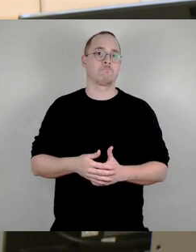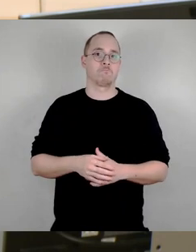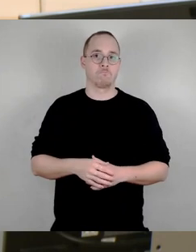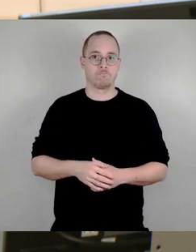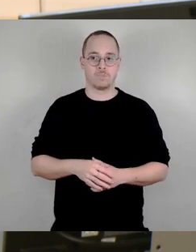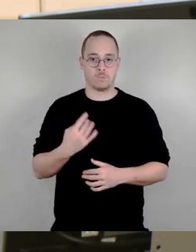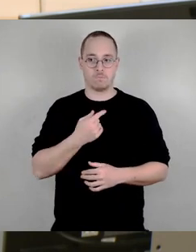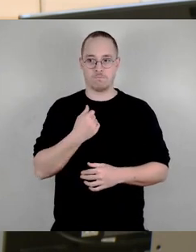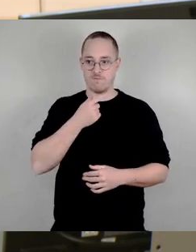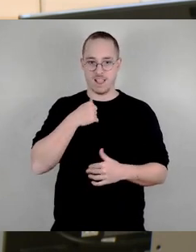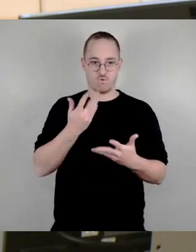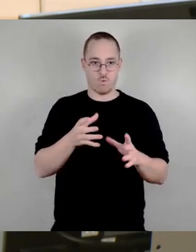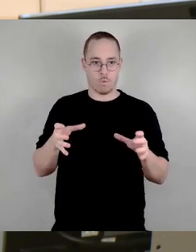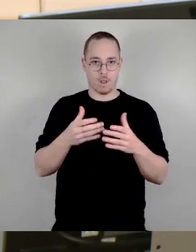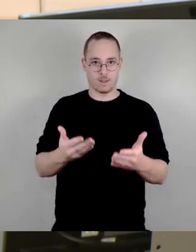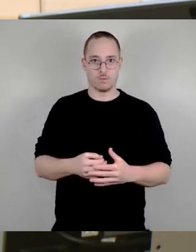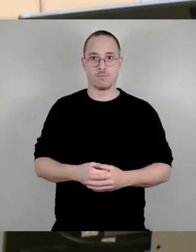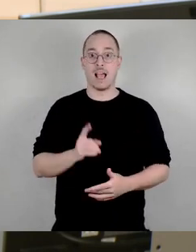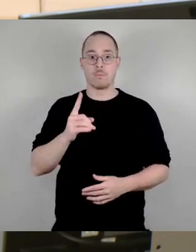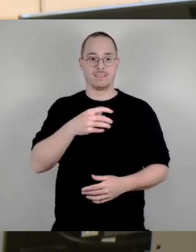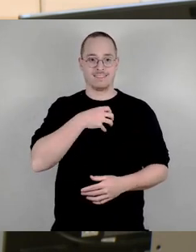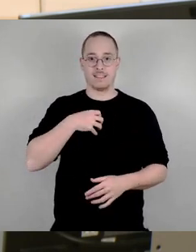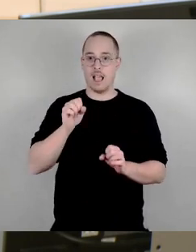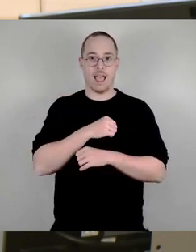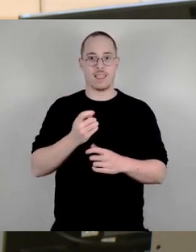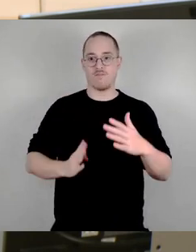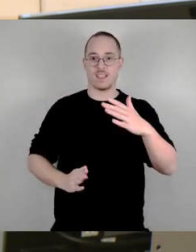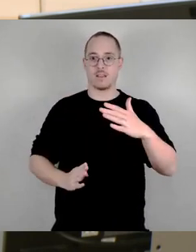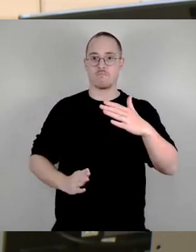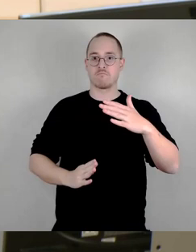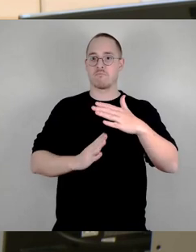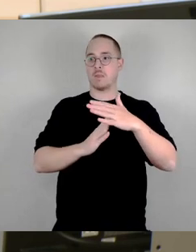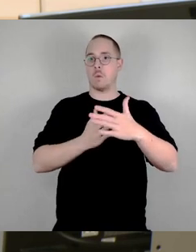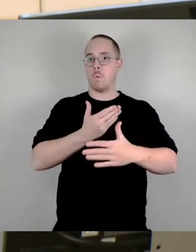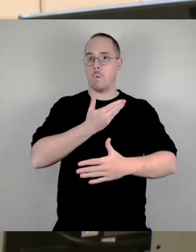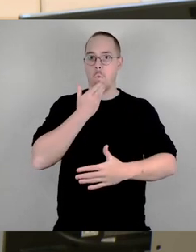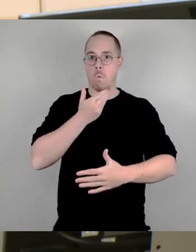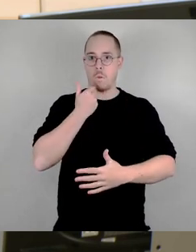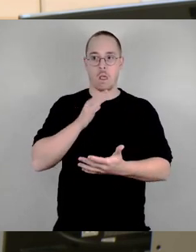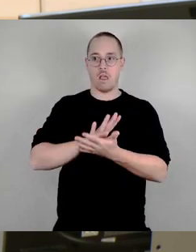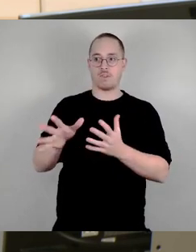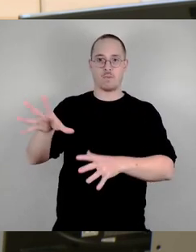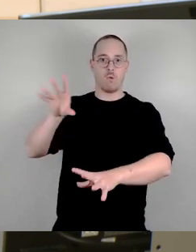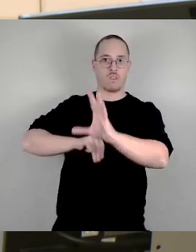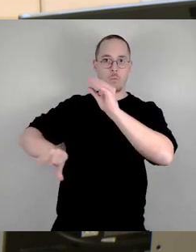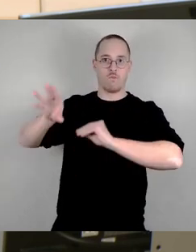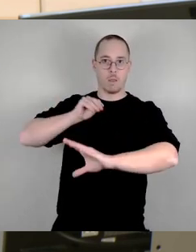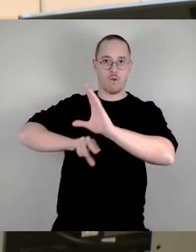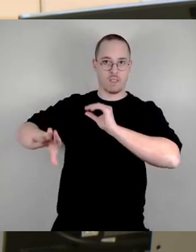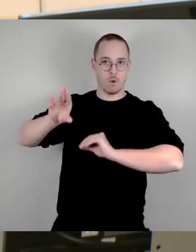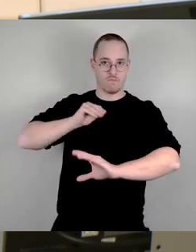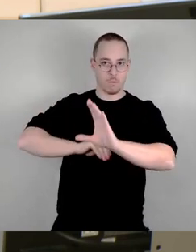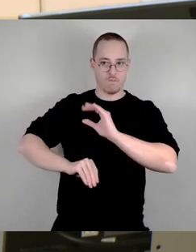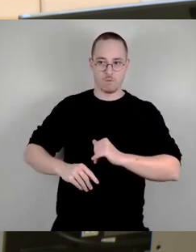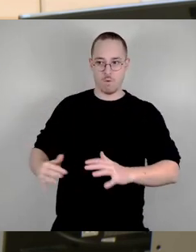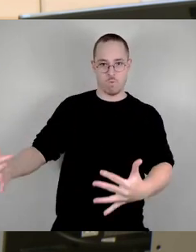Dresden kann aber nicht unbegrenzt Menschen aufnehmen. Wir haben hier gestern ziemlich stolz nochmal den Weg freigemacht